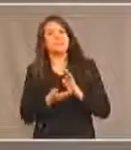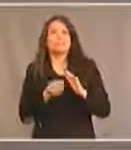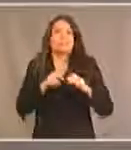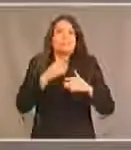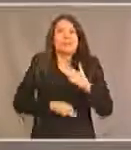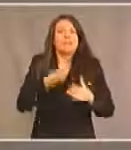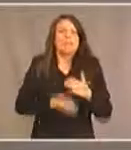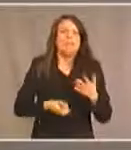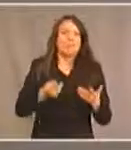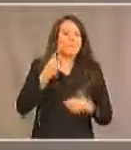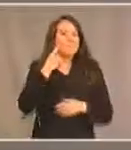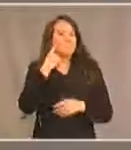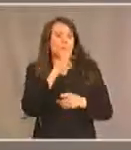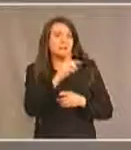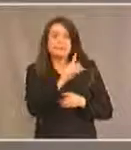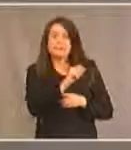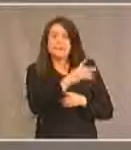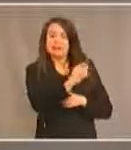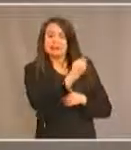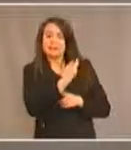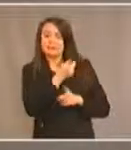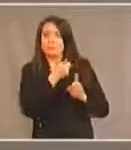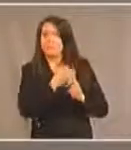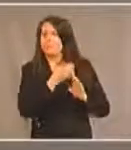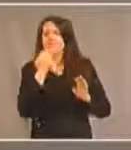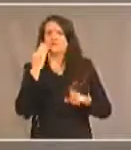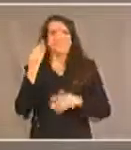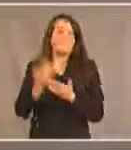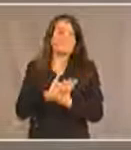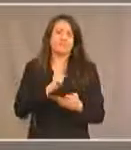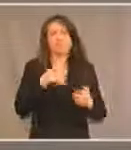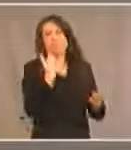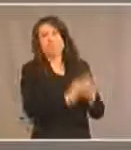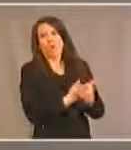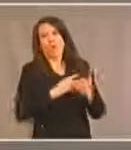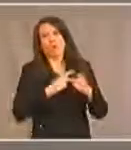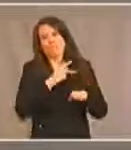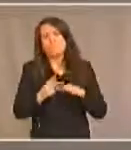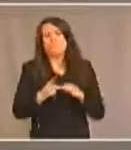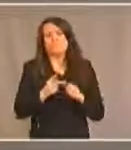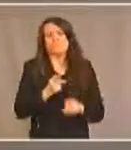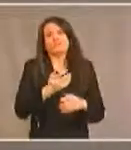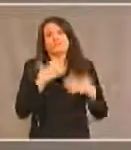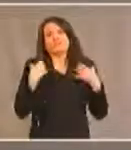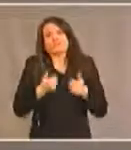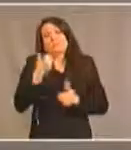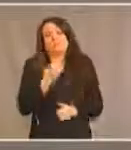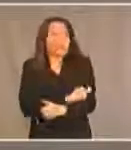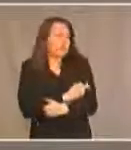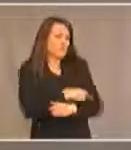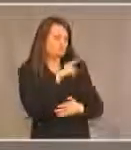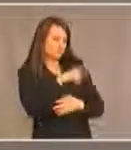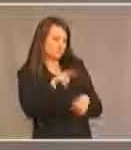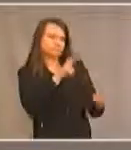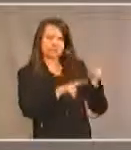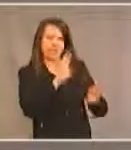ce dont Dale parle, c'est qu'un professionnel de la santé ou un médecin est tenu de faire une